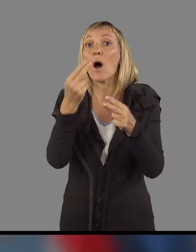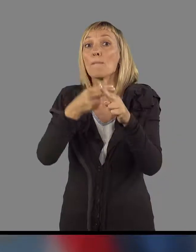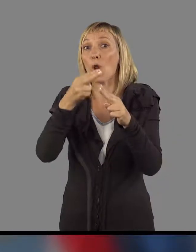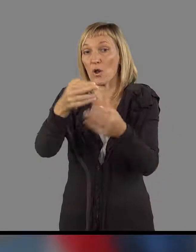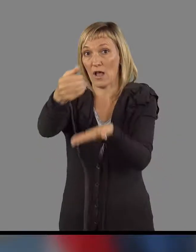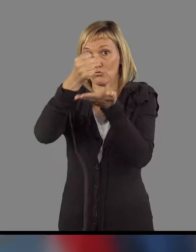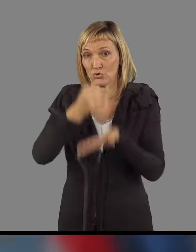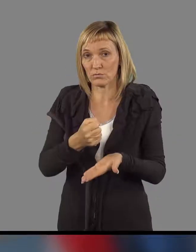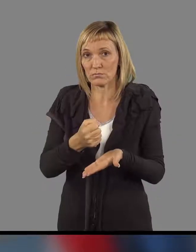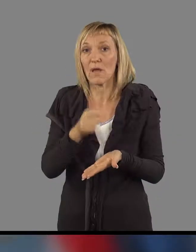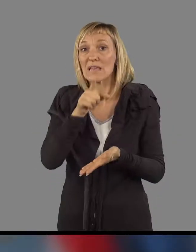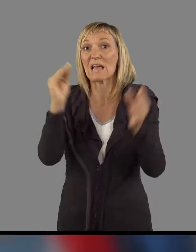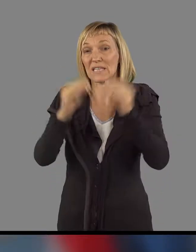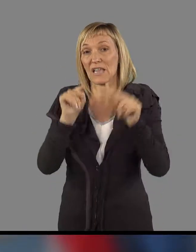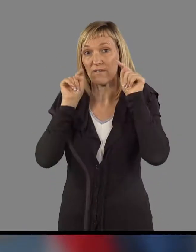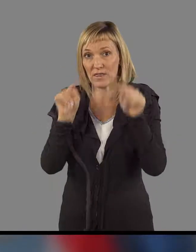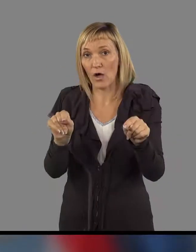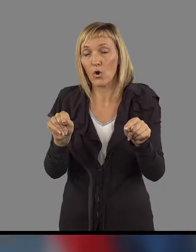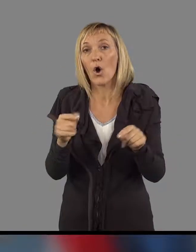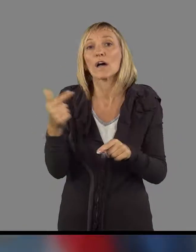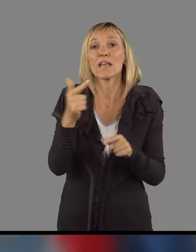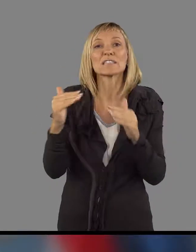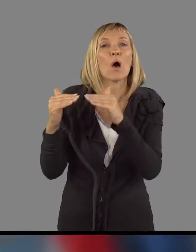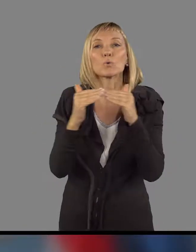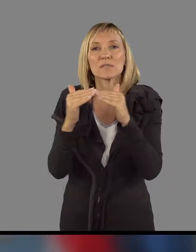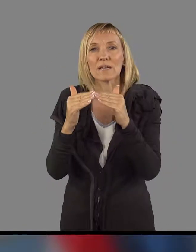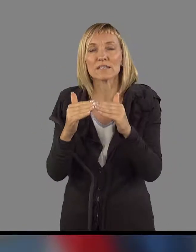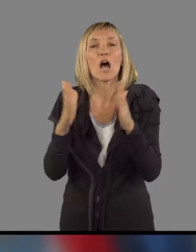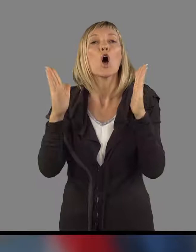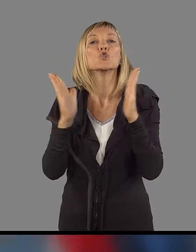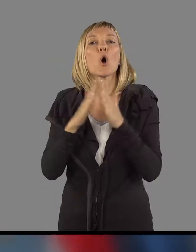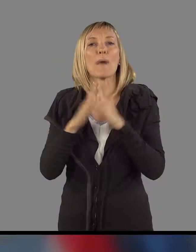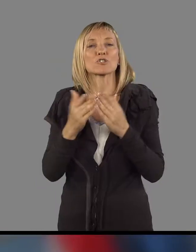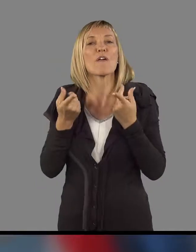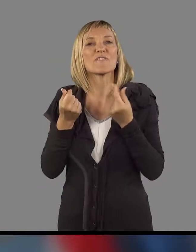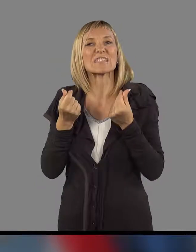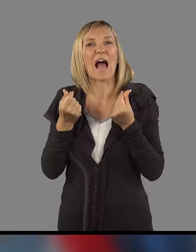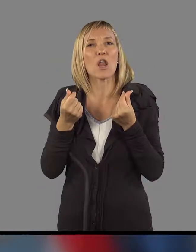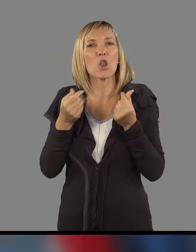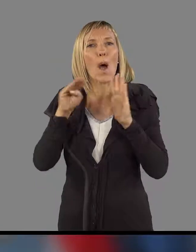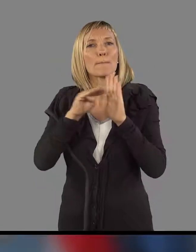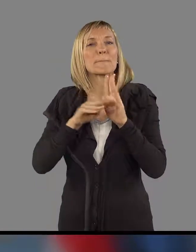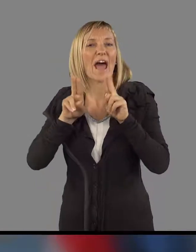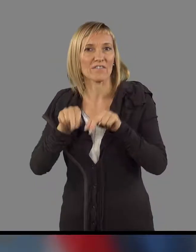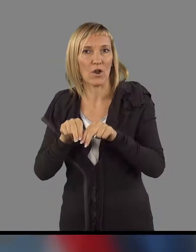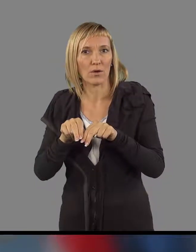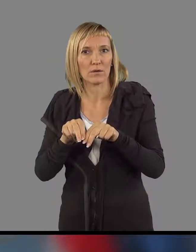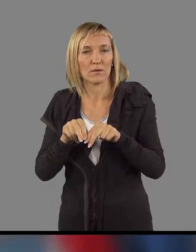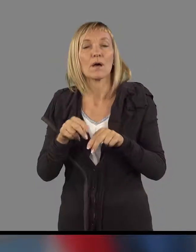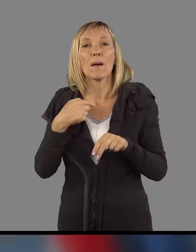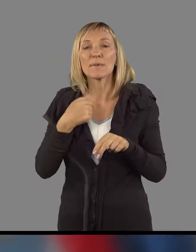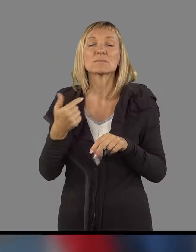tako, da sta po našem mnenju skladna z domačim fiskalnim pravilom. Torej, dosegli smo